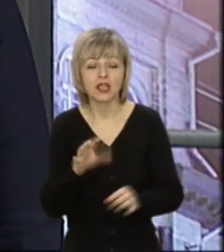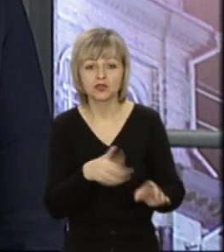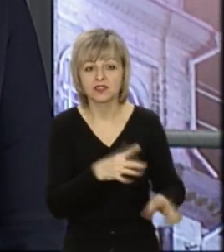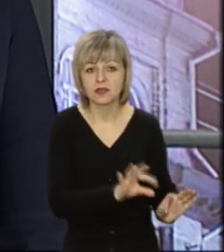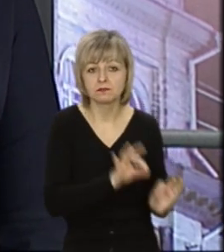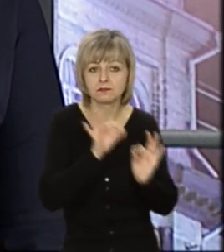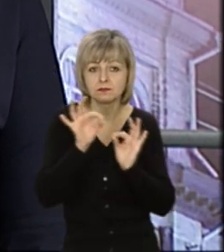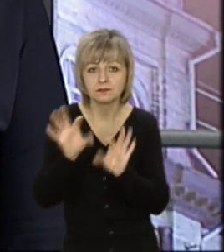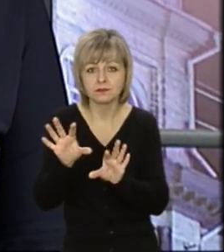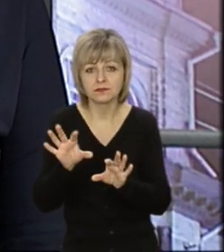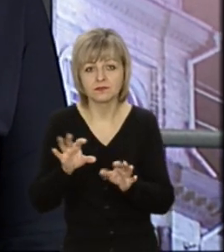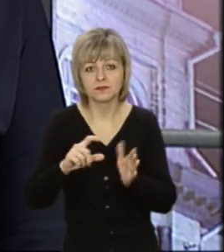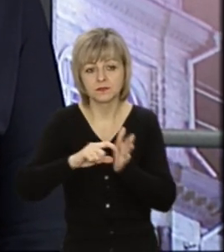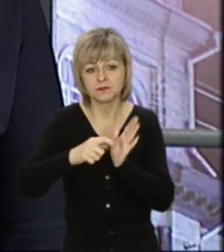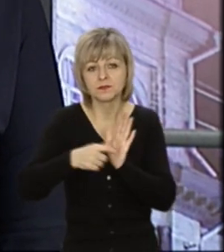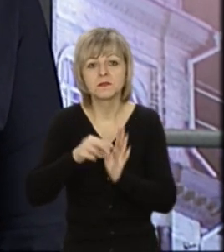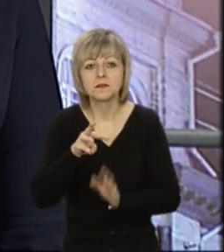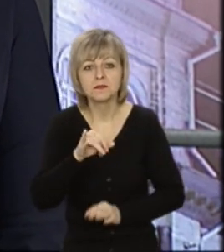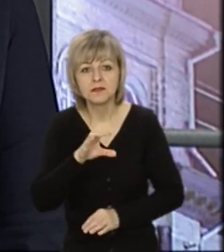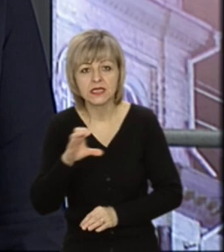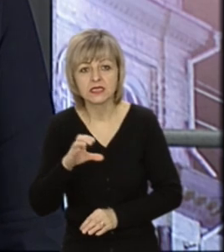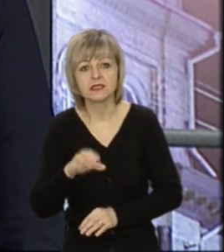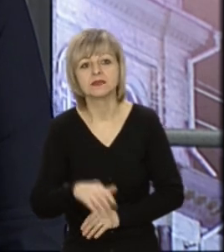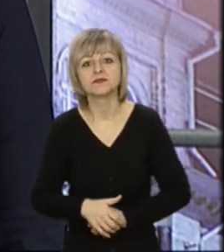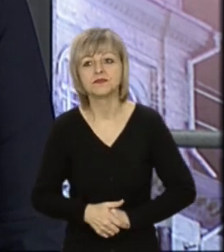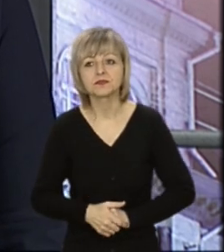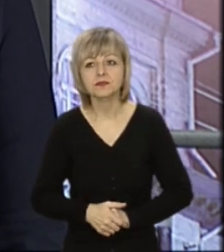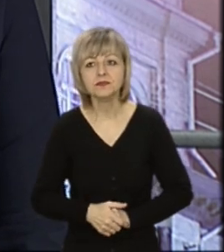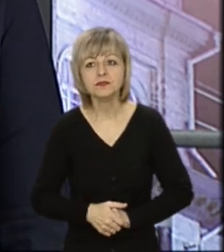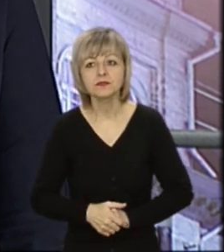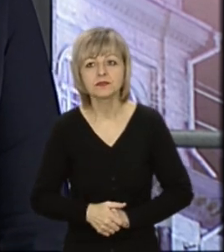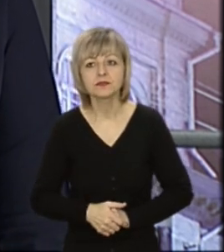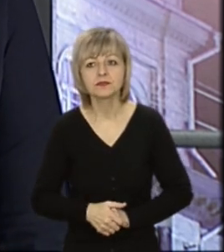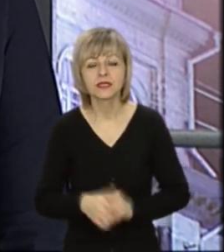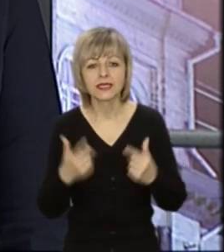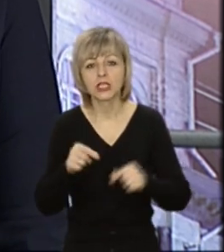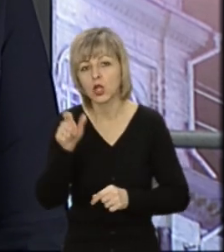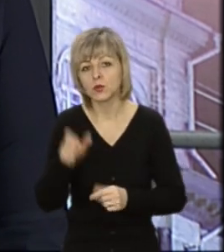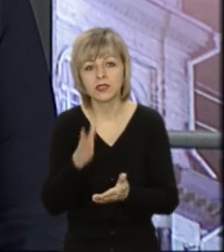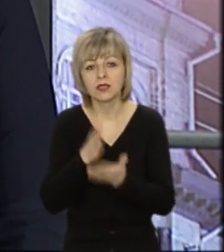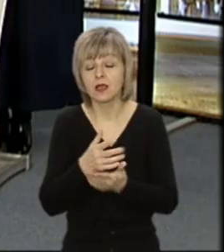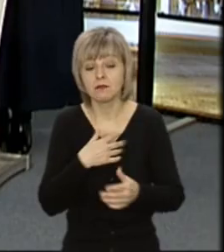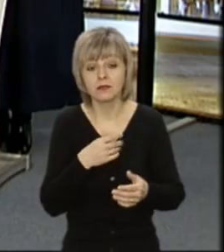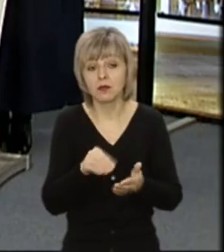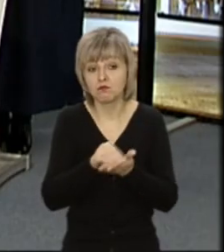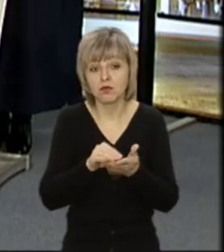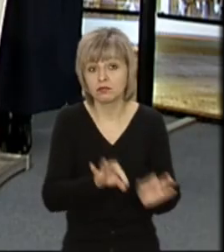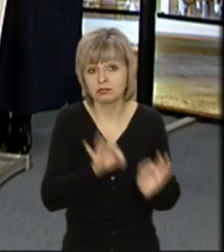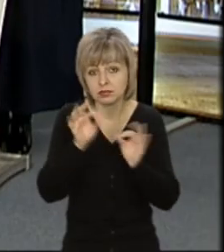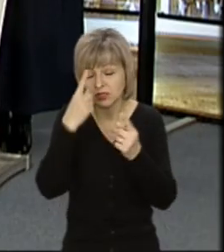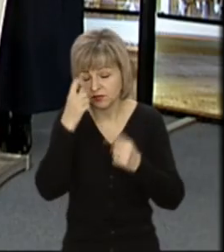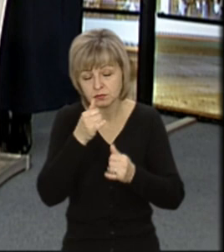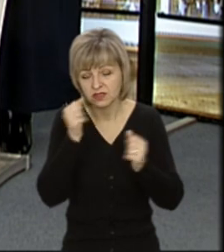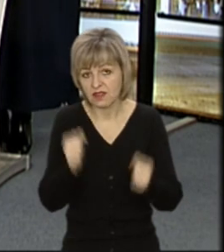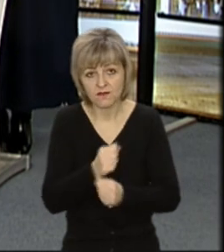МІС, медичну інформаційну систему, де є людина, ми тоді ввести ще раз її не можна